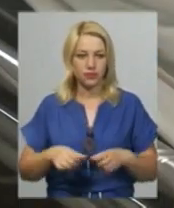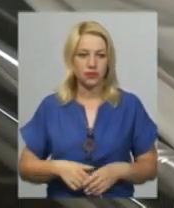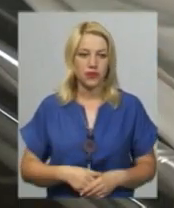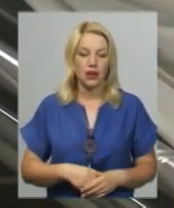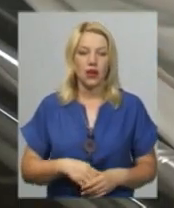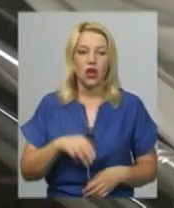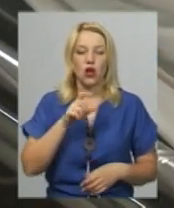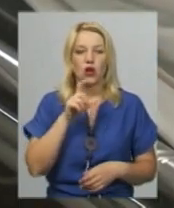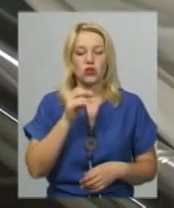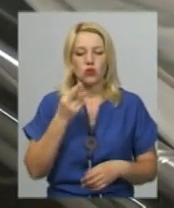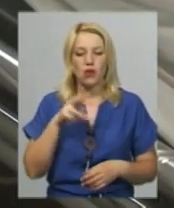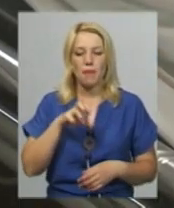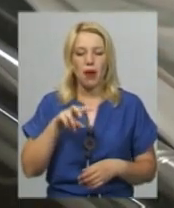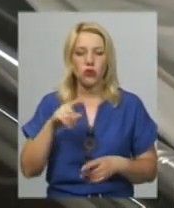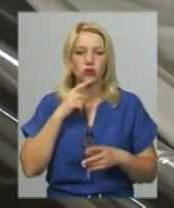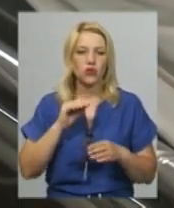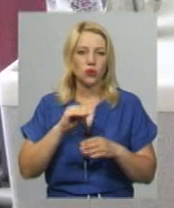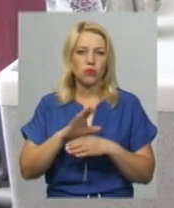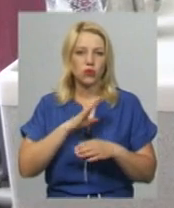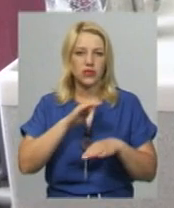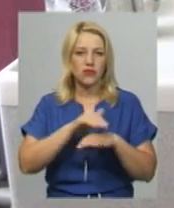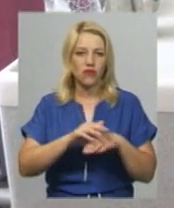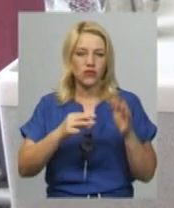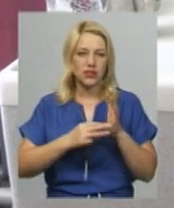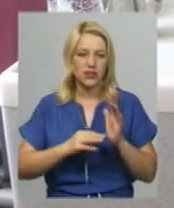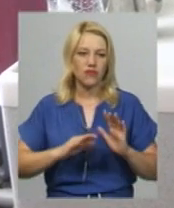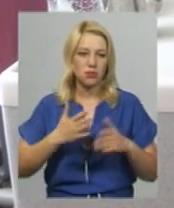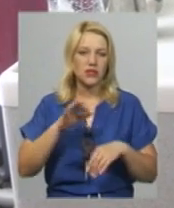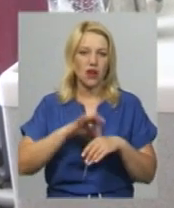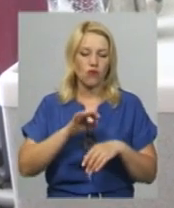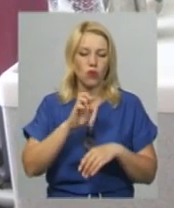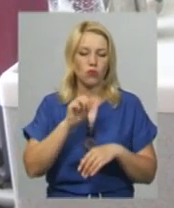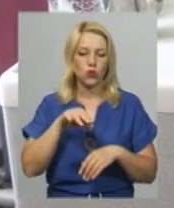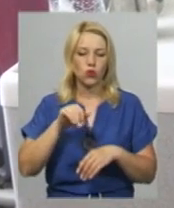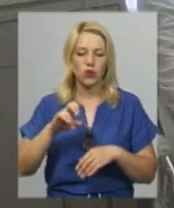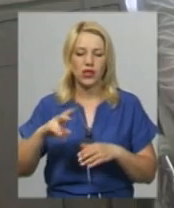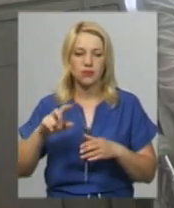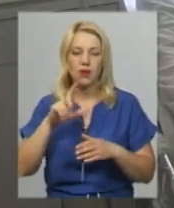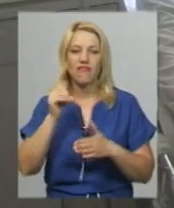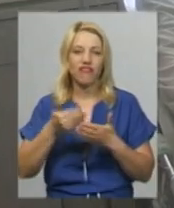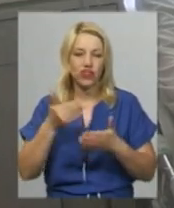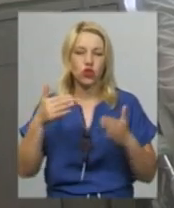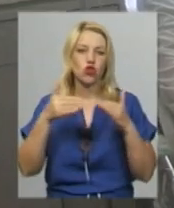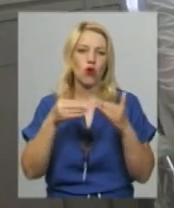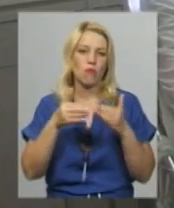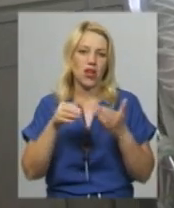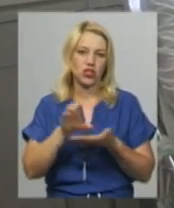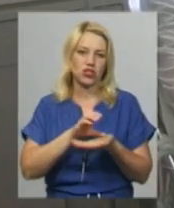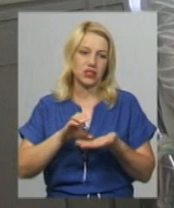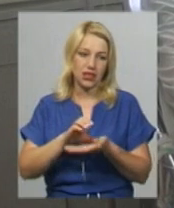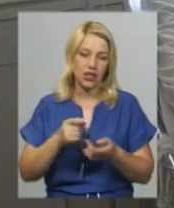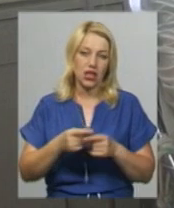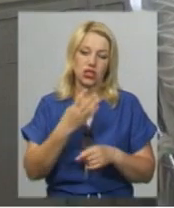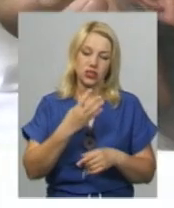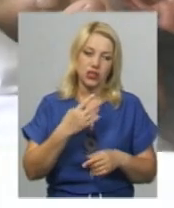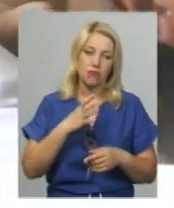Мамонтова додає, минулого року було зафіксовано 8 випадків захворювання на ботулізму від вживання продукції домашнього виробництва, чотири з яких пов'язані із